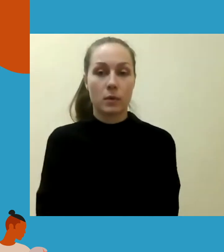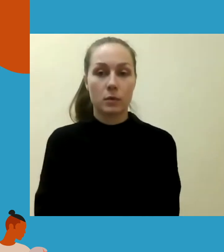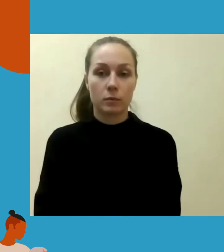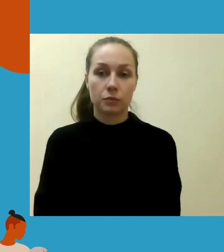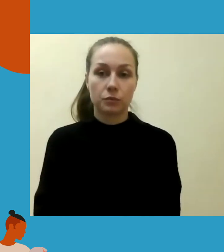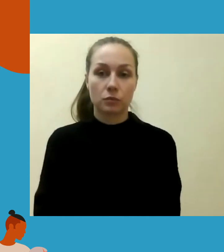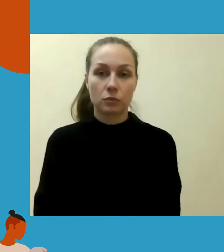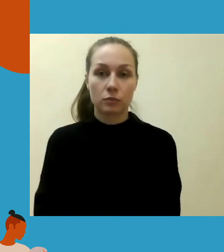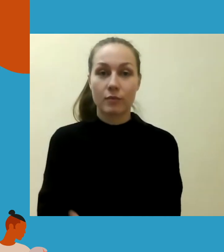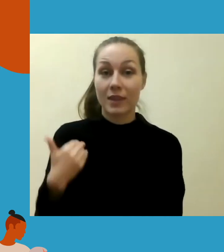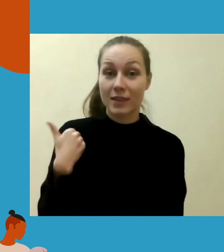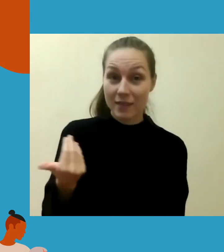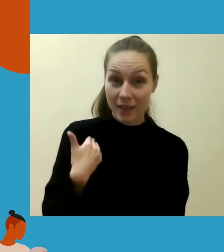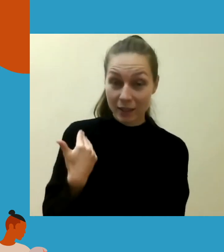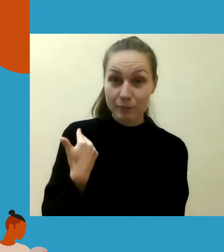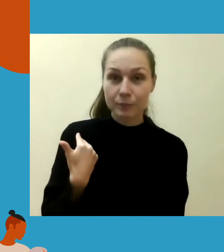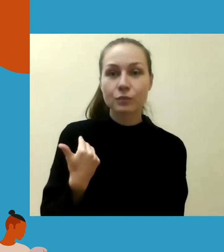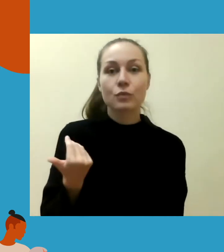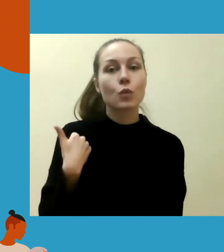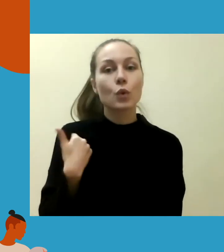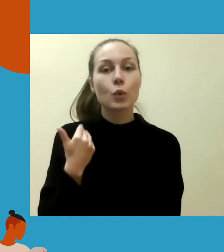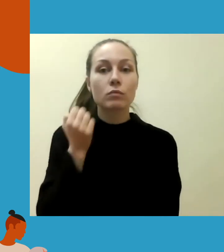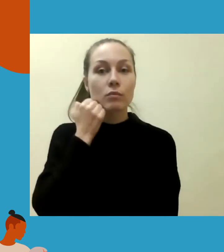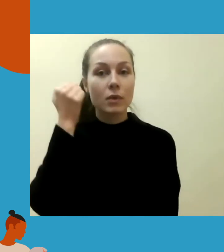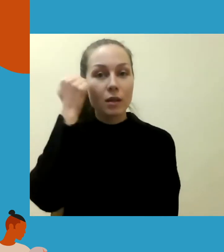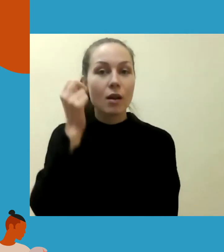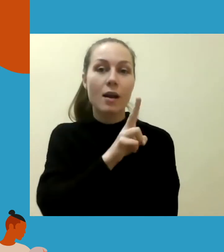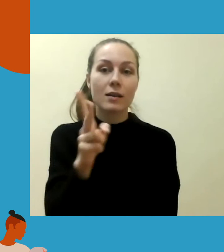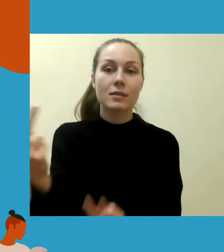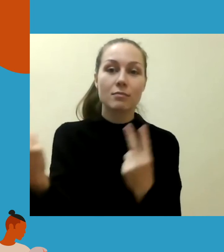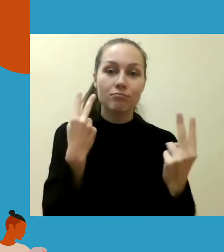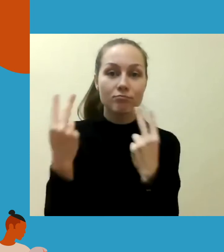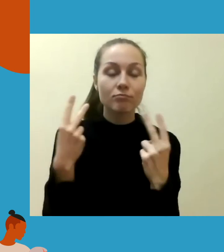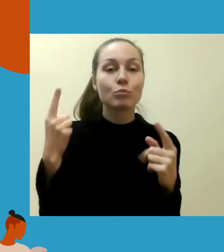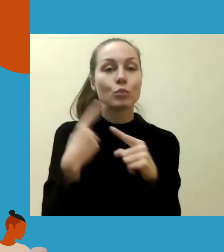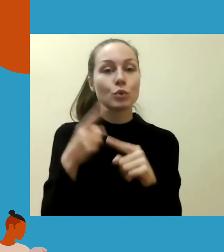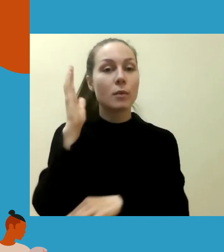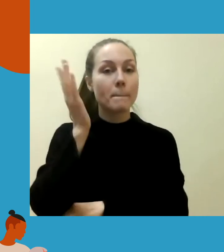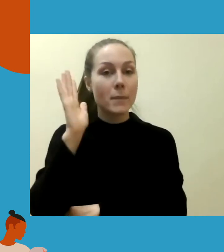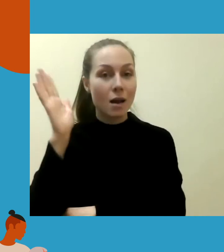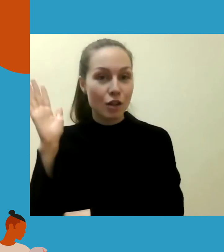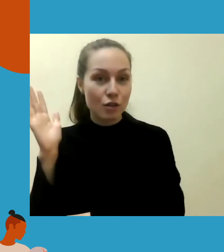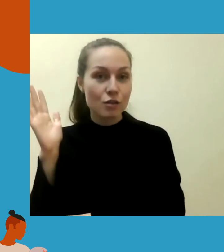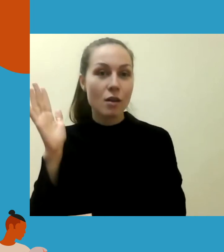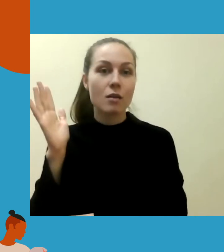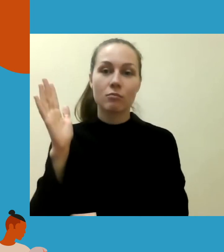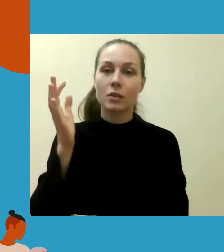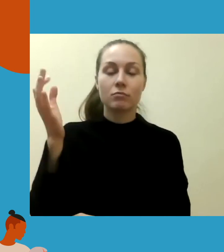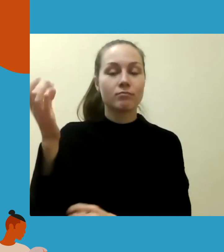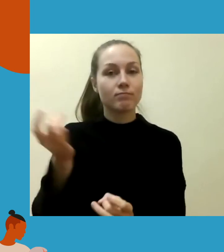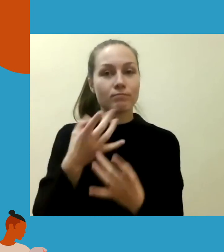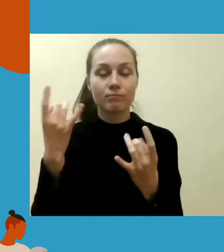Sveiki, visų pirma, labai noriu padėkoti visiems stebintams ir taip pat pranešėjams už labai įdomus pasisakymus,